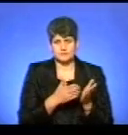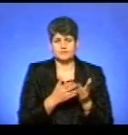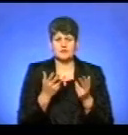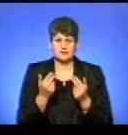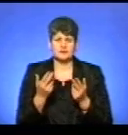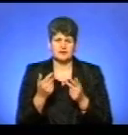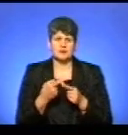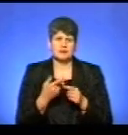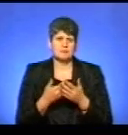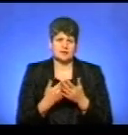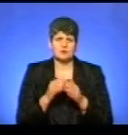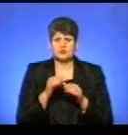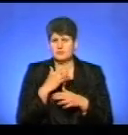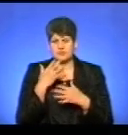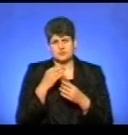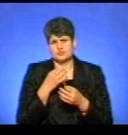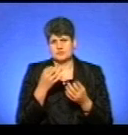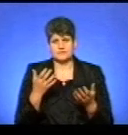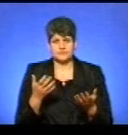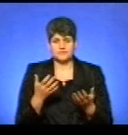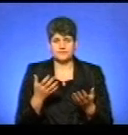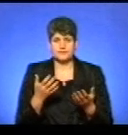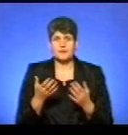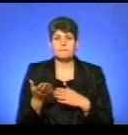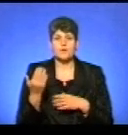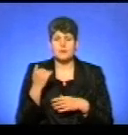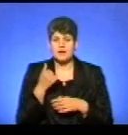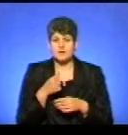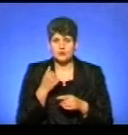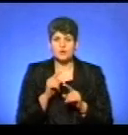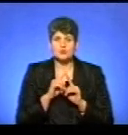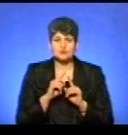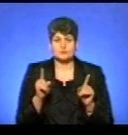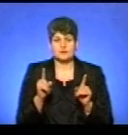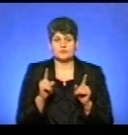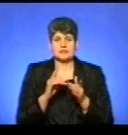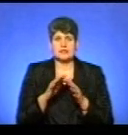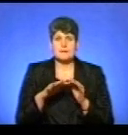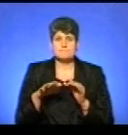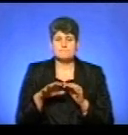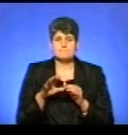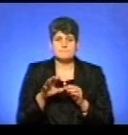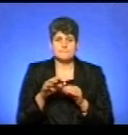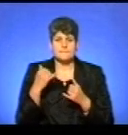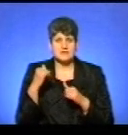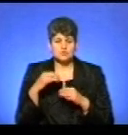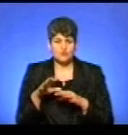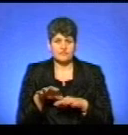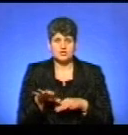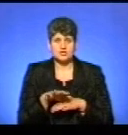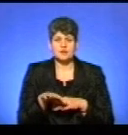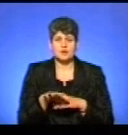Таких прикладів можна багато навести. Зокрема, попередні роки, особливо на пасовище, коли лисиці, інфіковані врусом сказу,